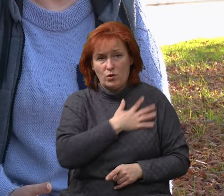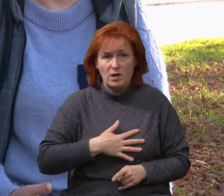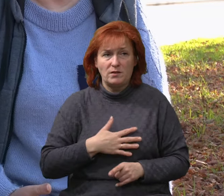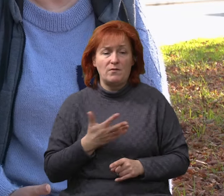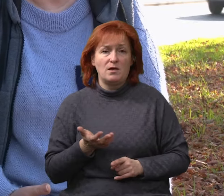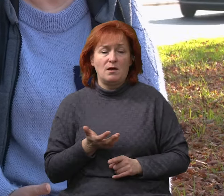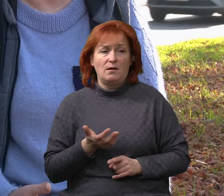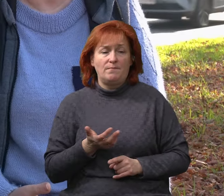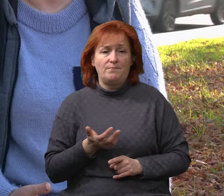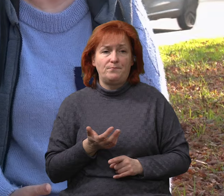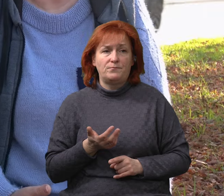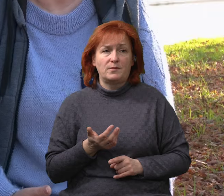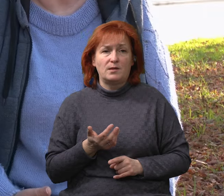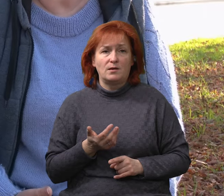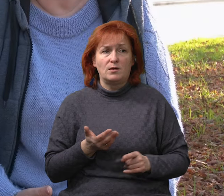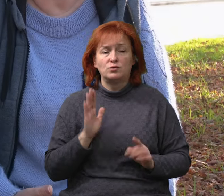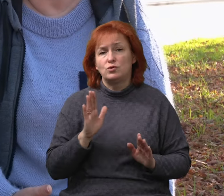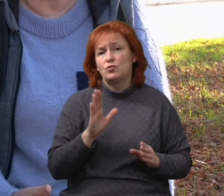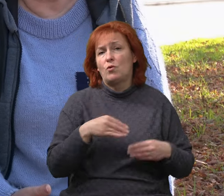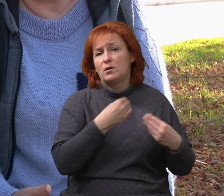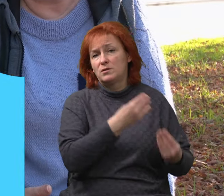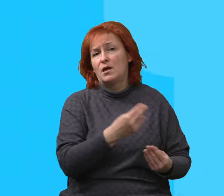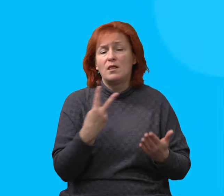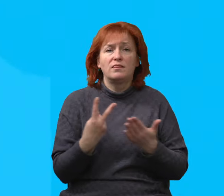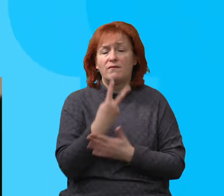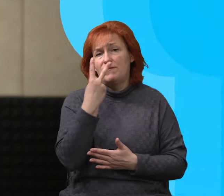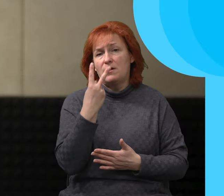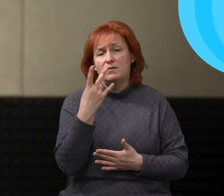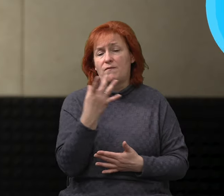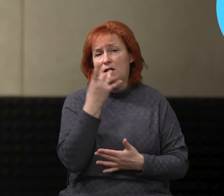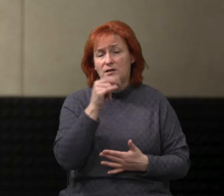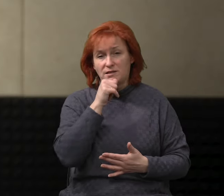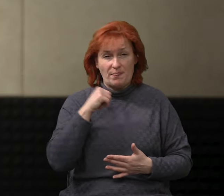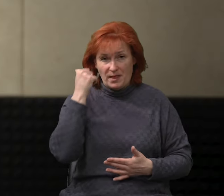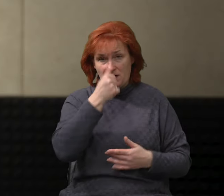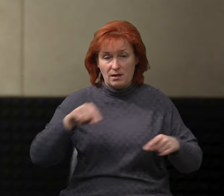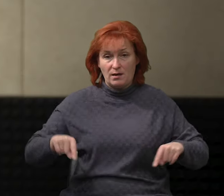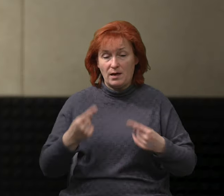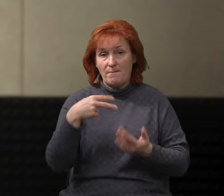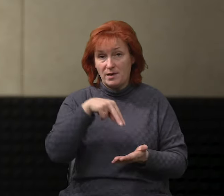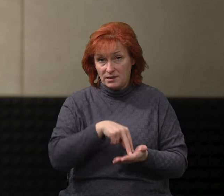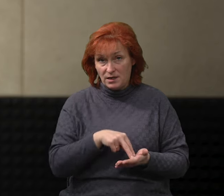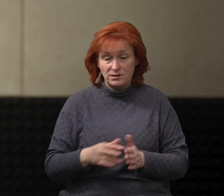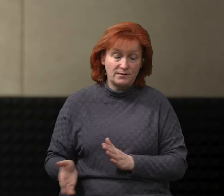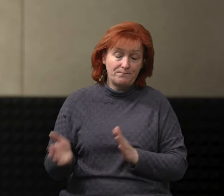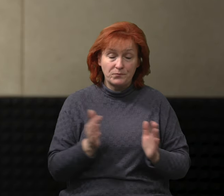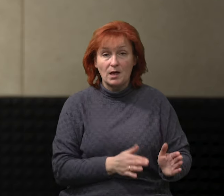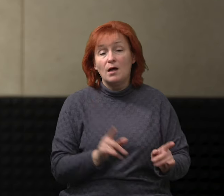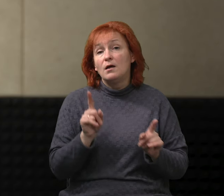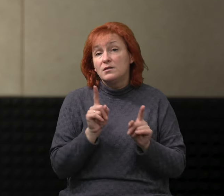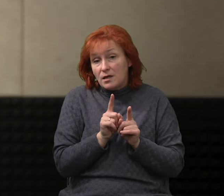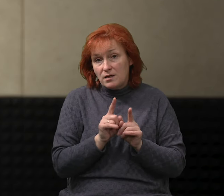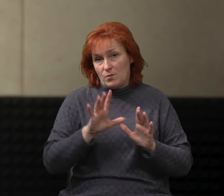будете переплачувати тільки дві реабілітації на рік. Таким був цей тиждень. Більше новин читайте на нашому